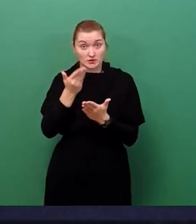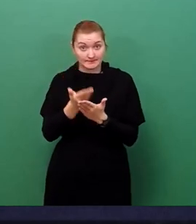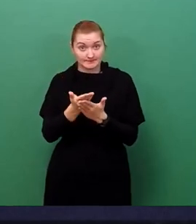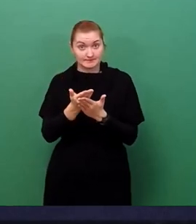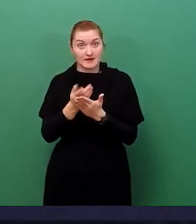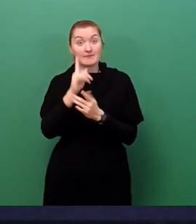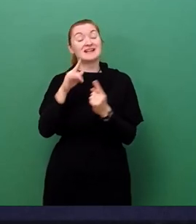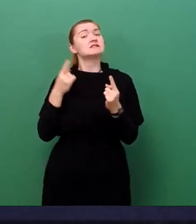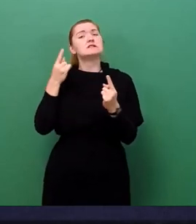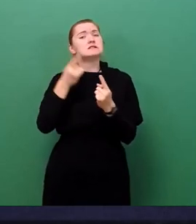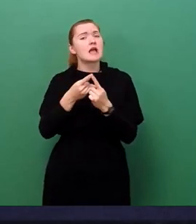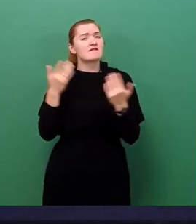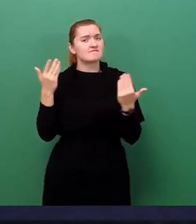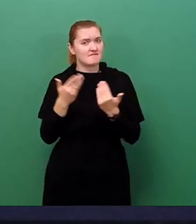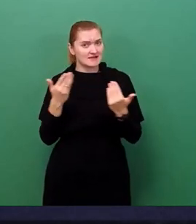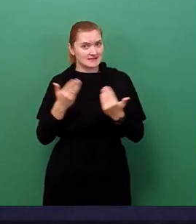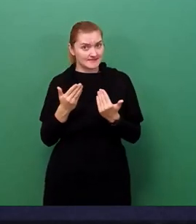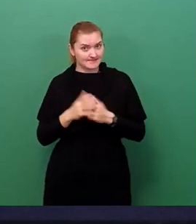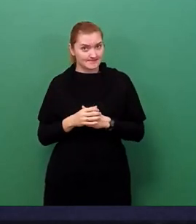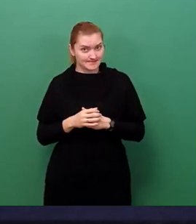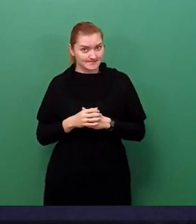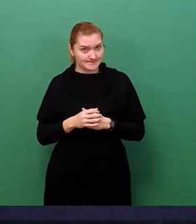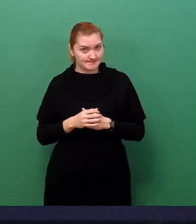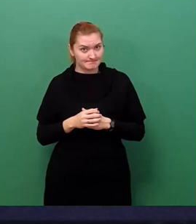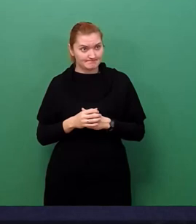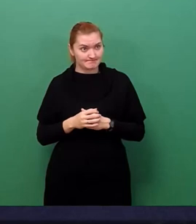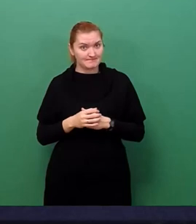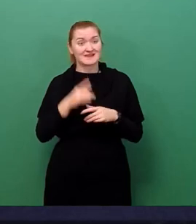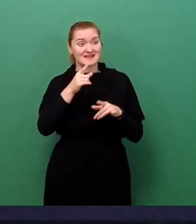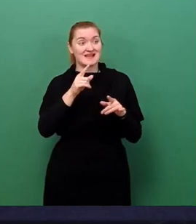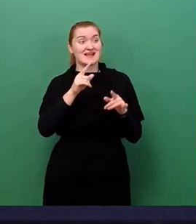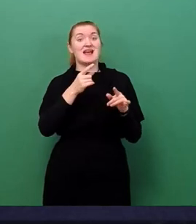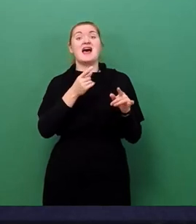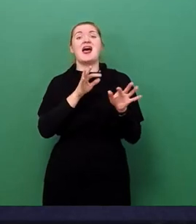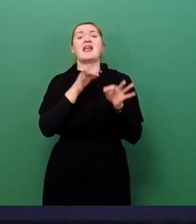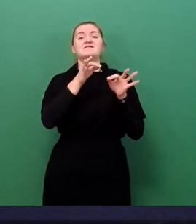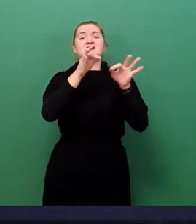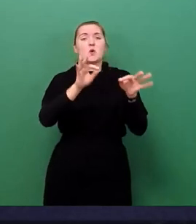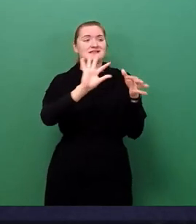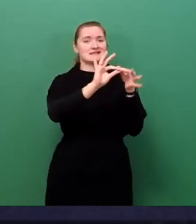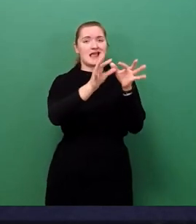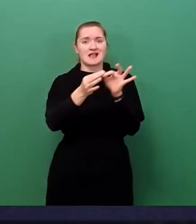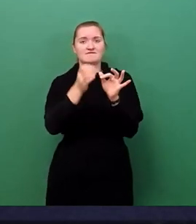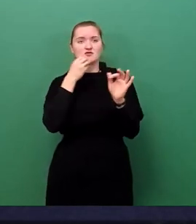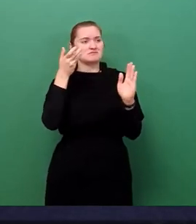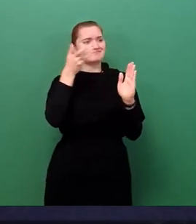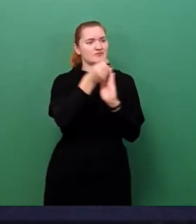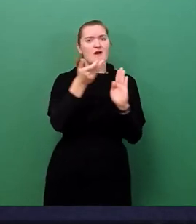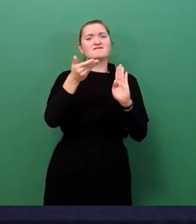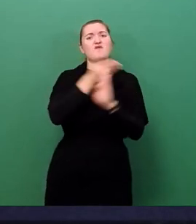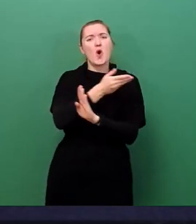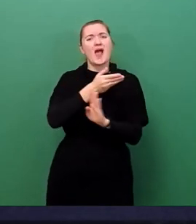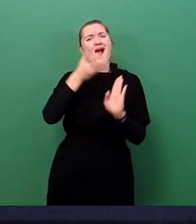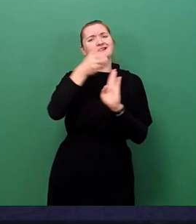sollte aber indes sein, eben jene Infektionsketten aufzudecken und so möglichst frühzeitig auch zu einer